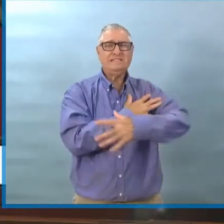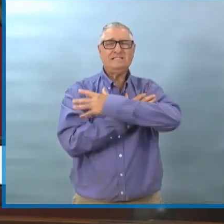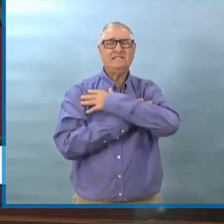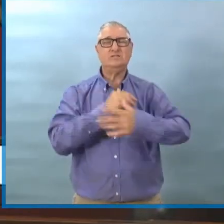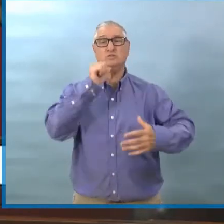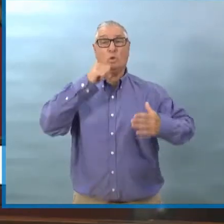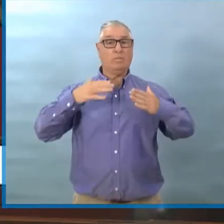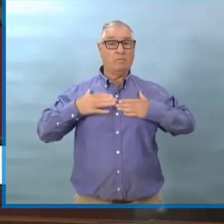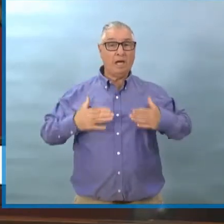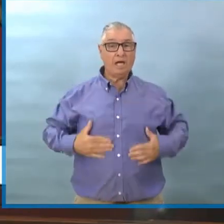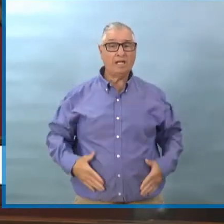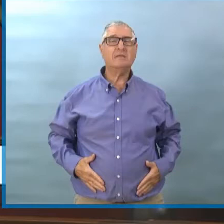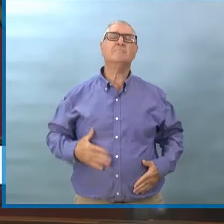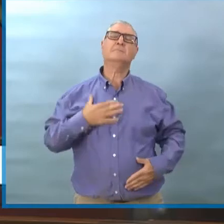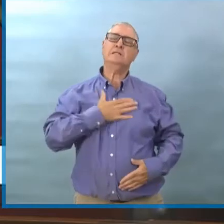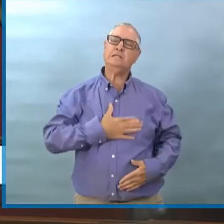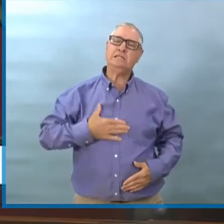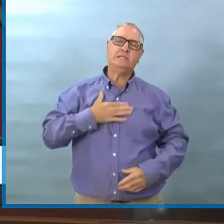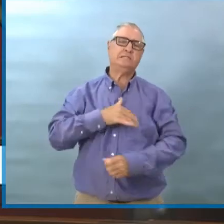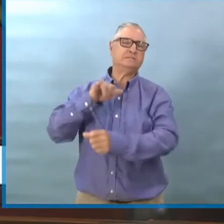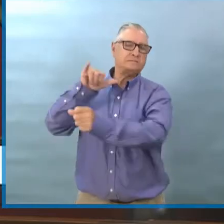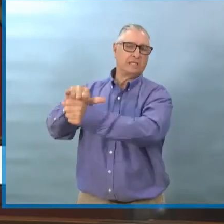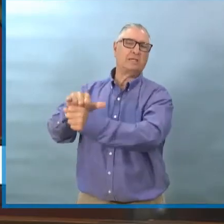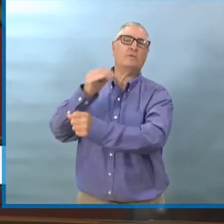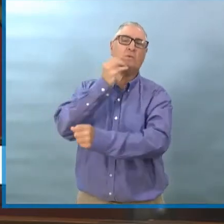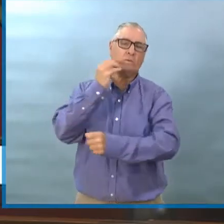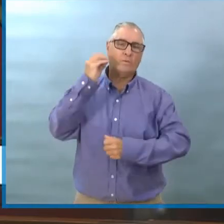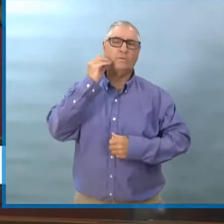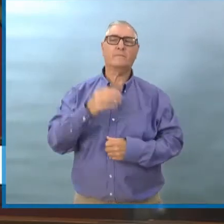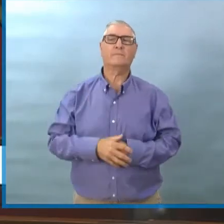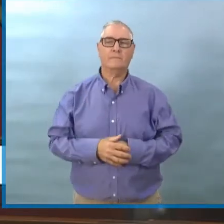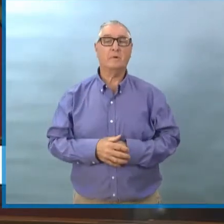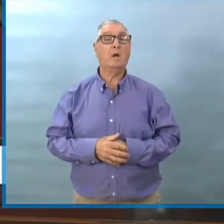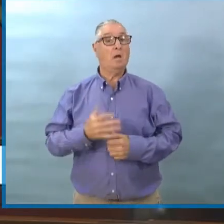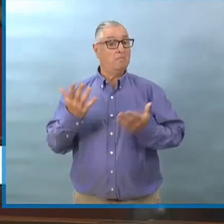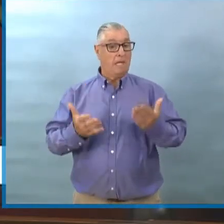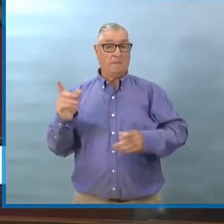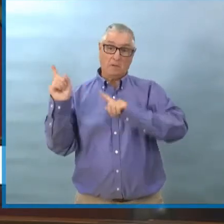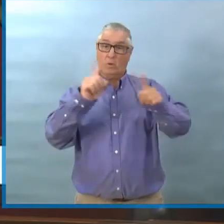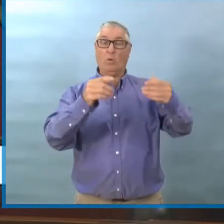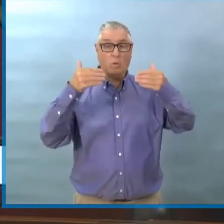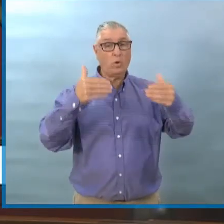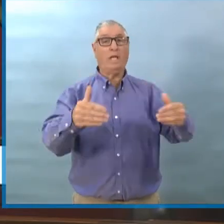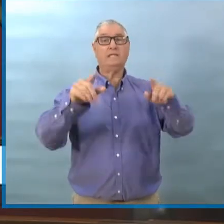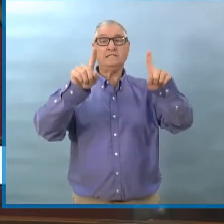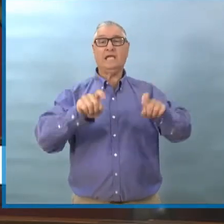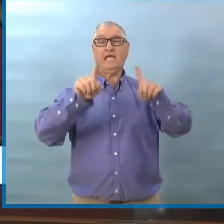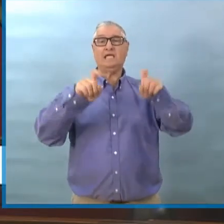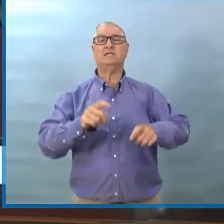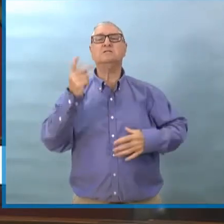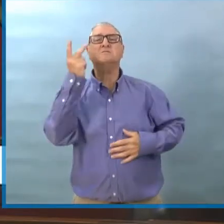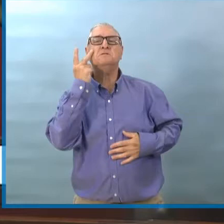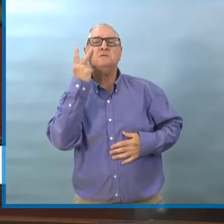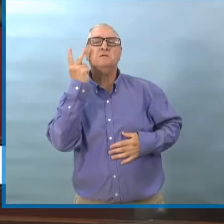goût. restez chez vous, allez vous faire tester et ensemble, on va limiter la transmission de ce virus.